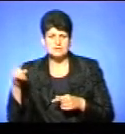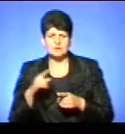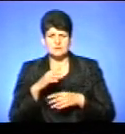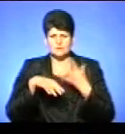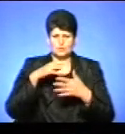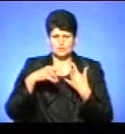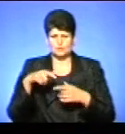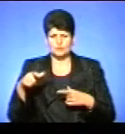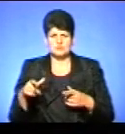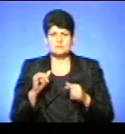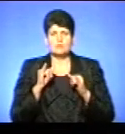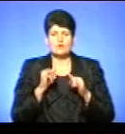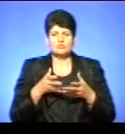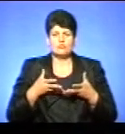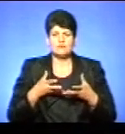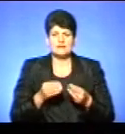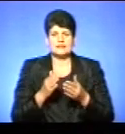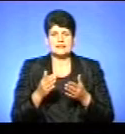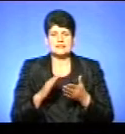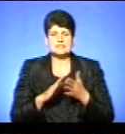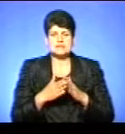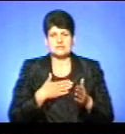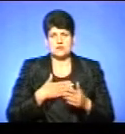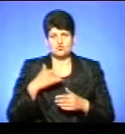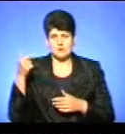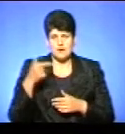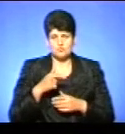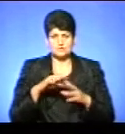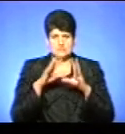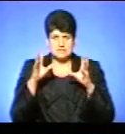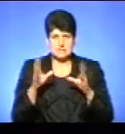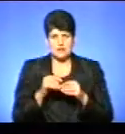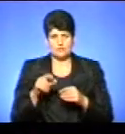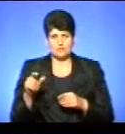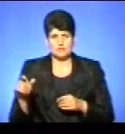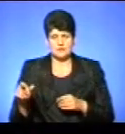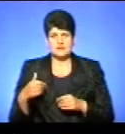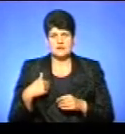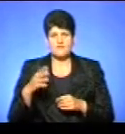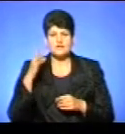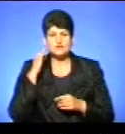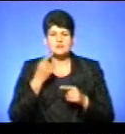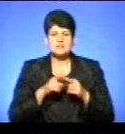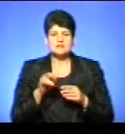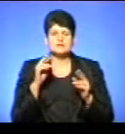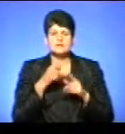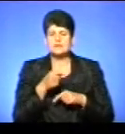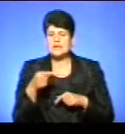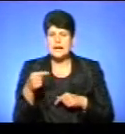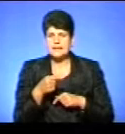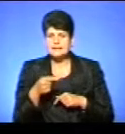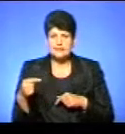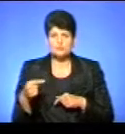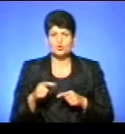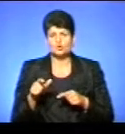буде впливати на стан нашої грамотності загальну всіх людей. Я рахую, що це негативно, тому що діти вже